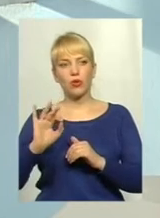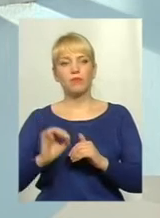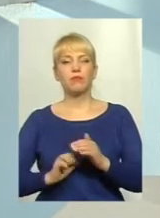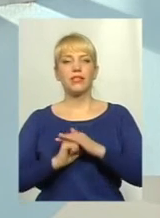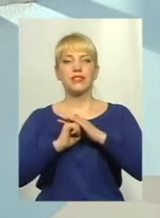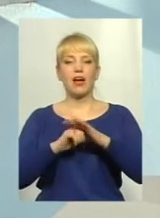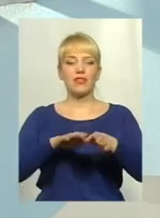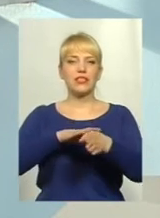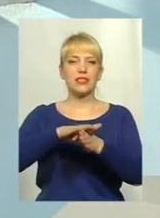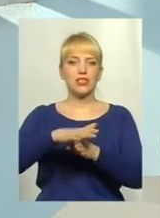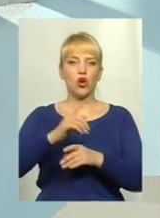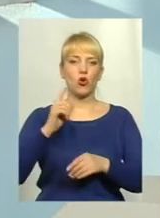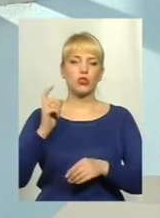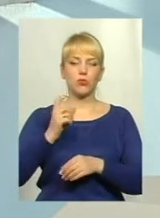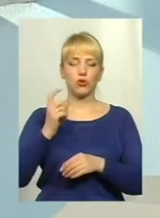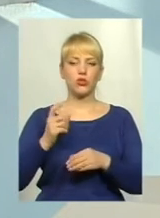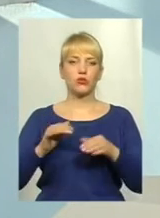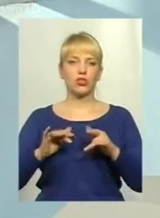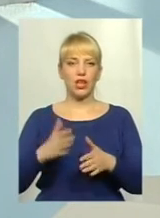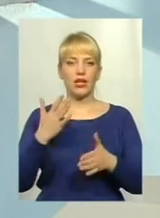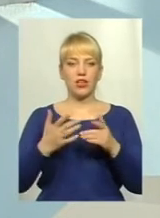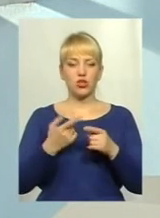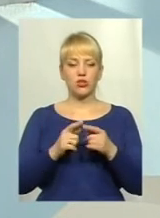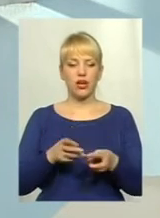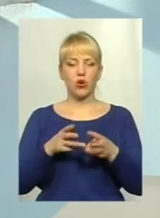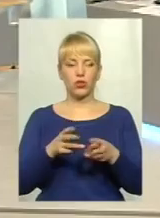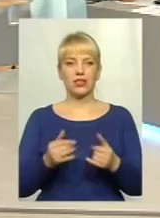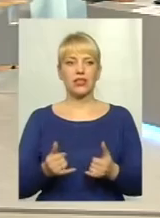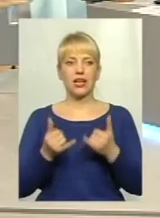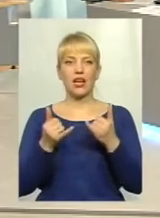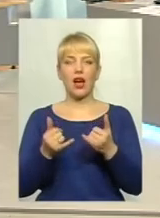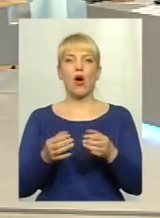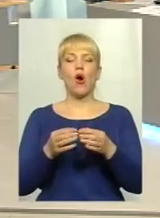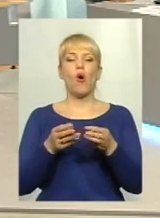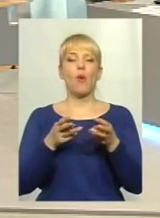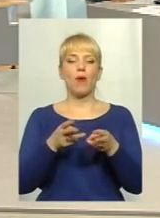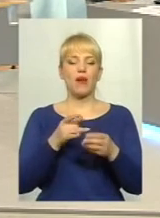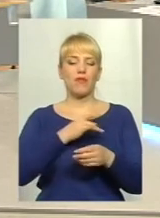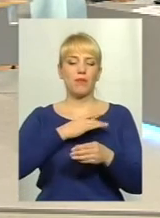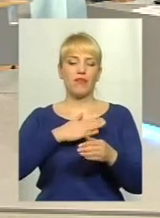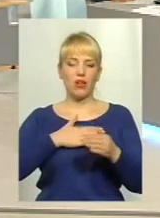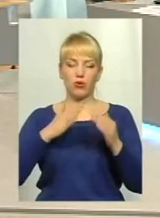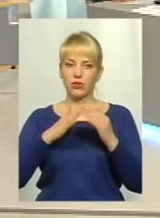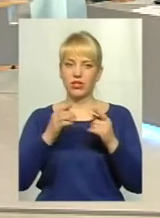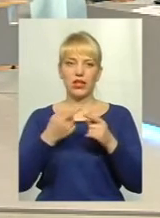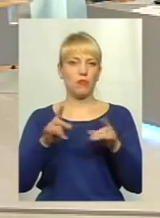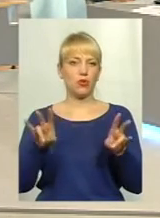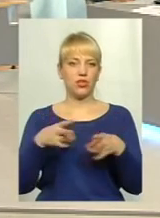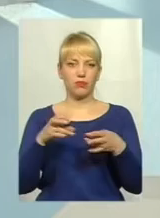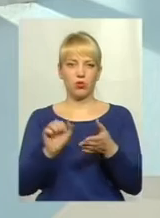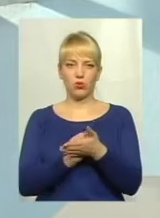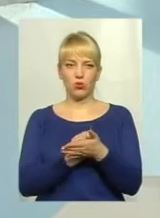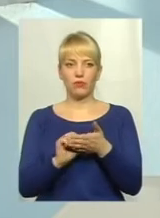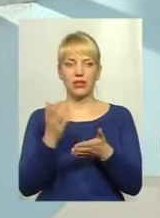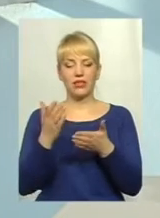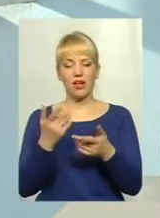діяльності. Якщо це котел для опалювання приватного будинку, то жодних дозвільних документів для цього не потрібно. Якщо твердопалений